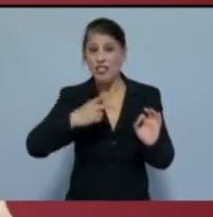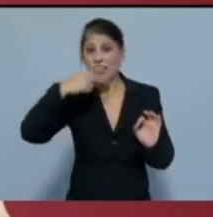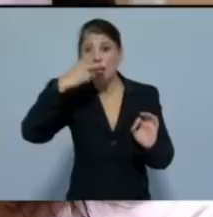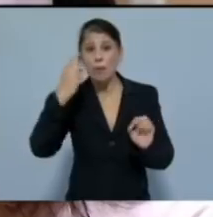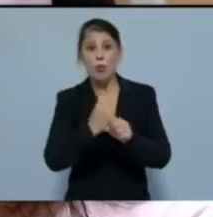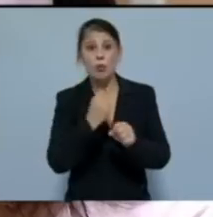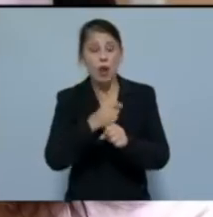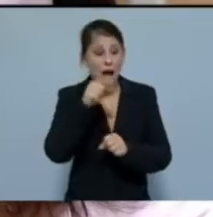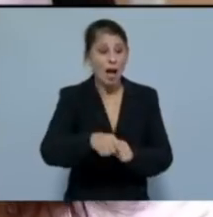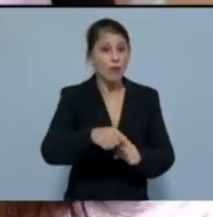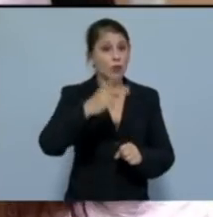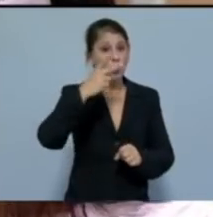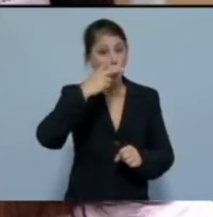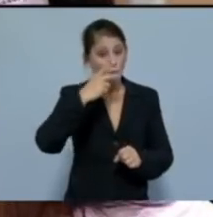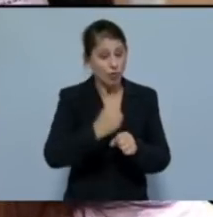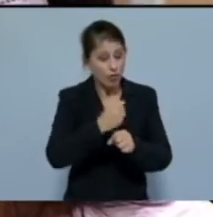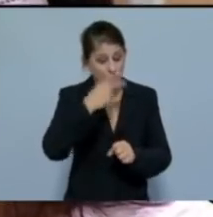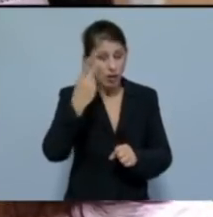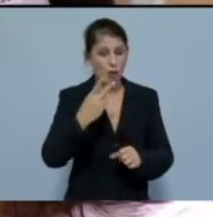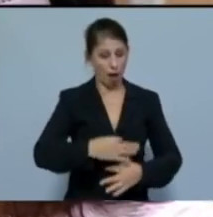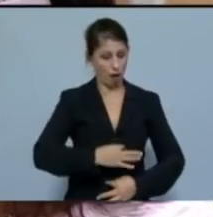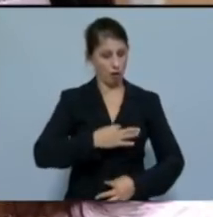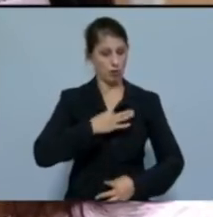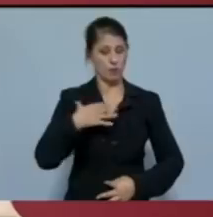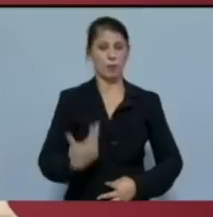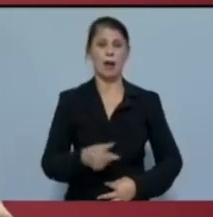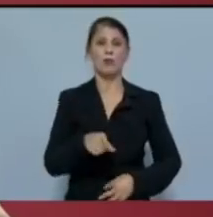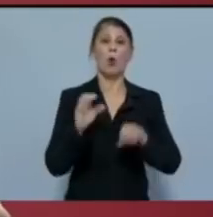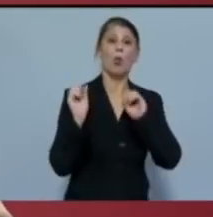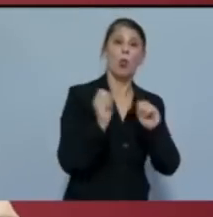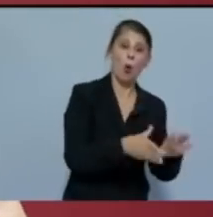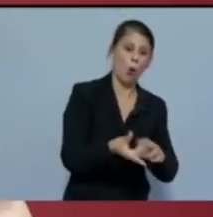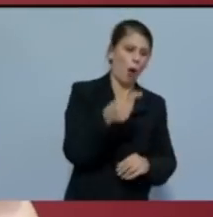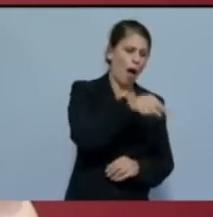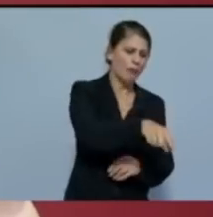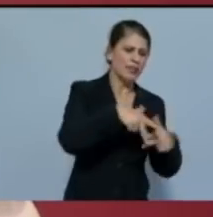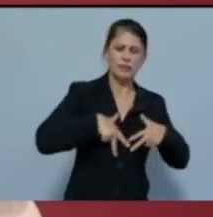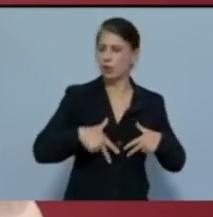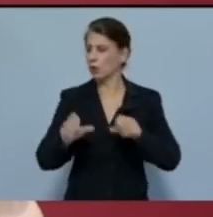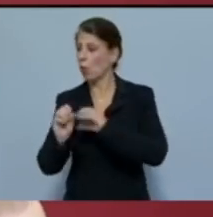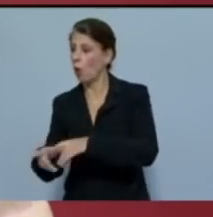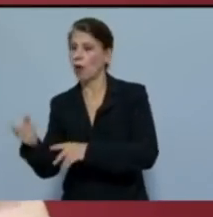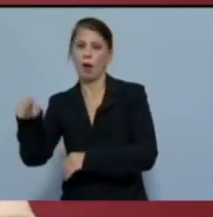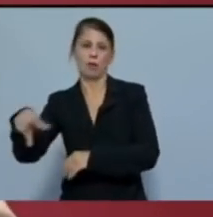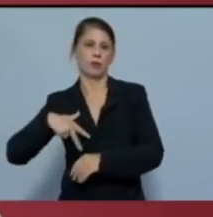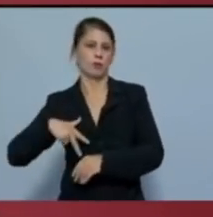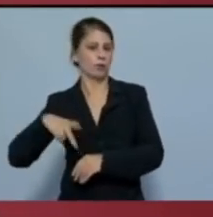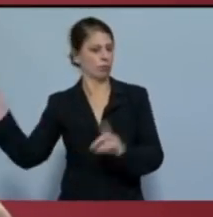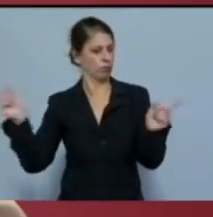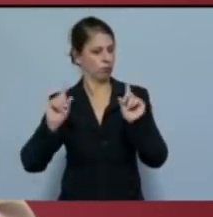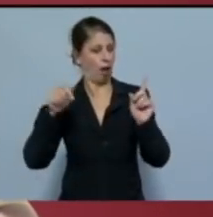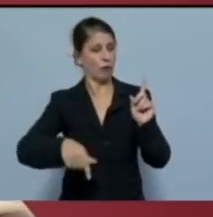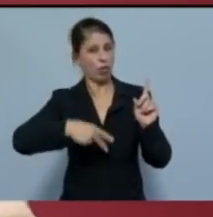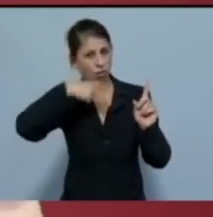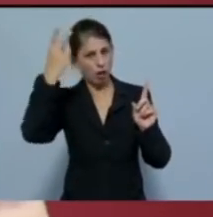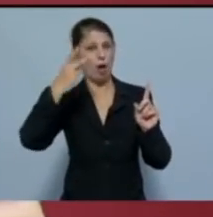σε μια αξιοπρεπή ύπαρξη να θεωρείται δώρο της μιας ή της άλλης κυβέρνησης. Γιατί το δικαίωμα